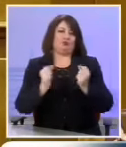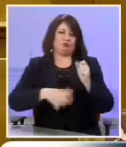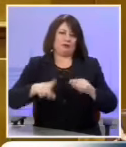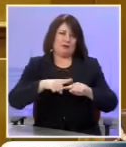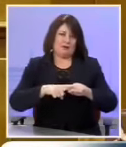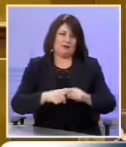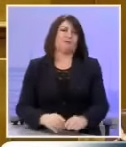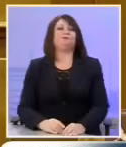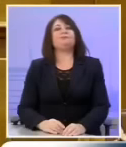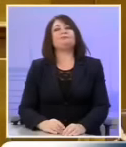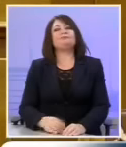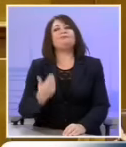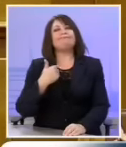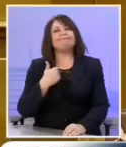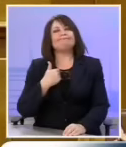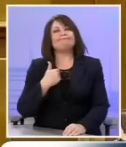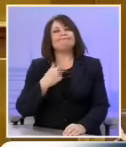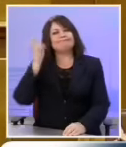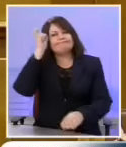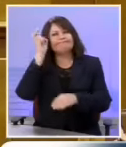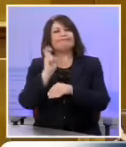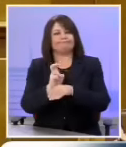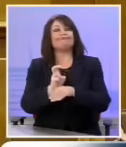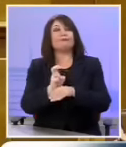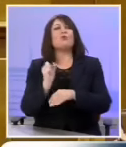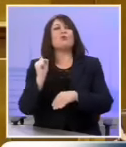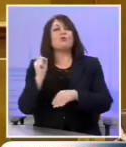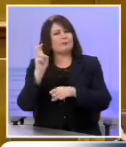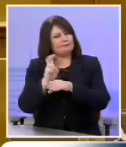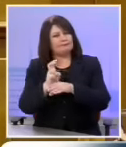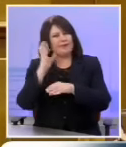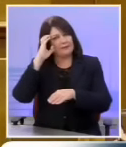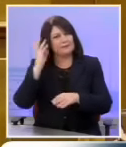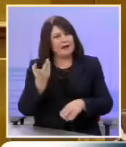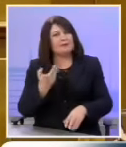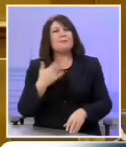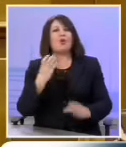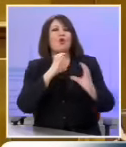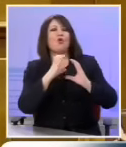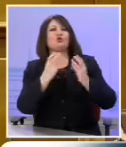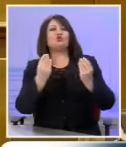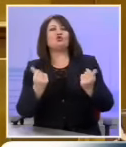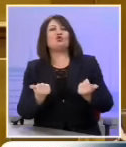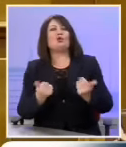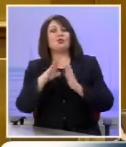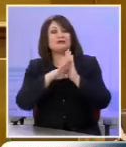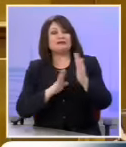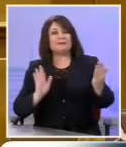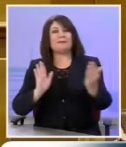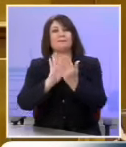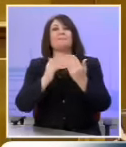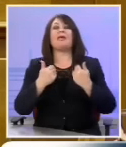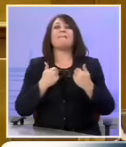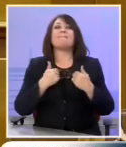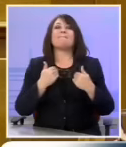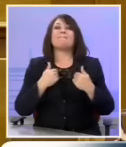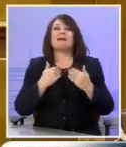Έχω πολύ έντονη την ανάμνηση του πώς το επικοιονιακό σύστημα της χώρας αντιμετώπισε τη δική μου